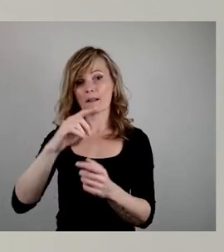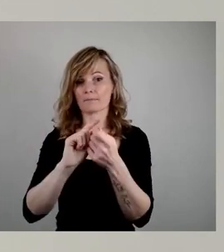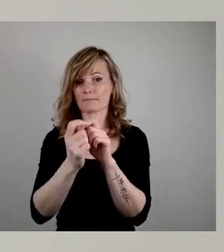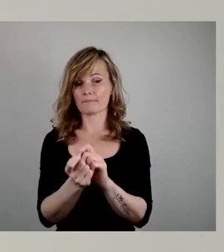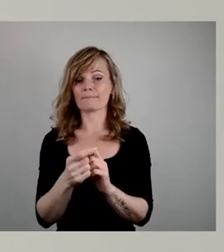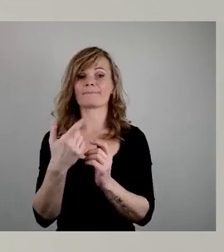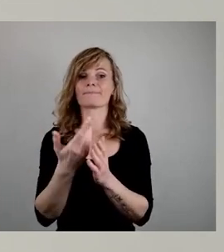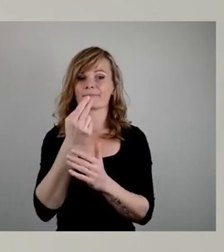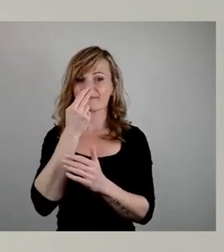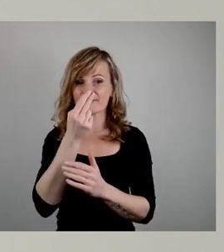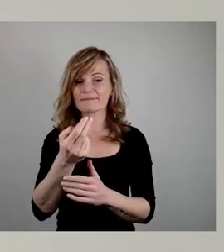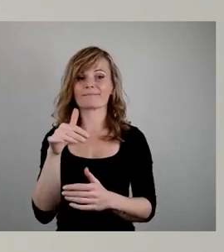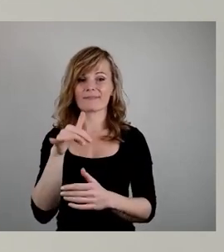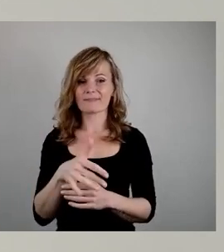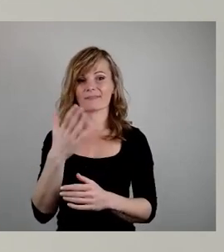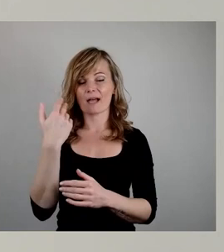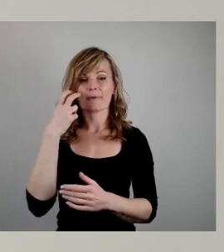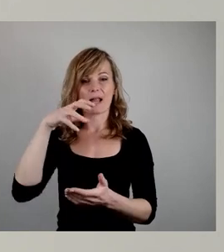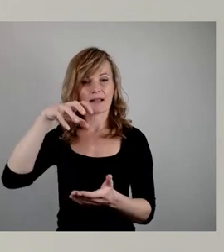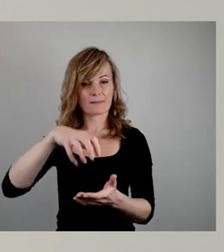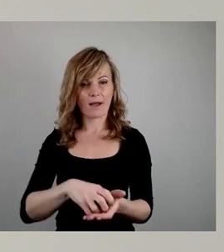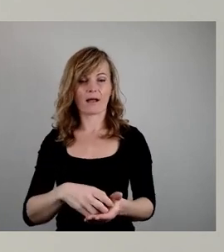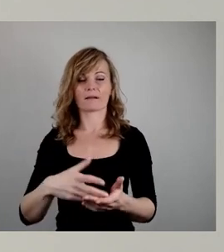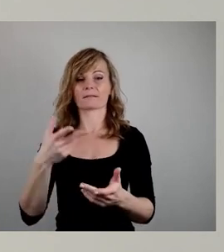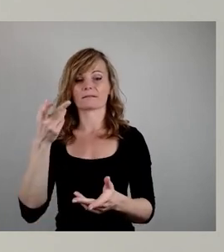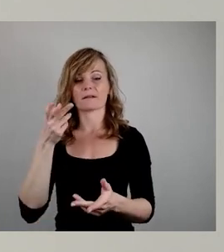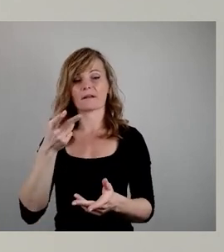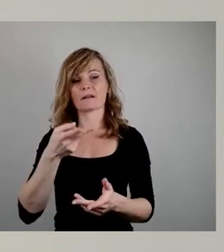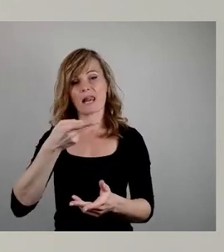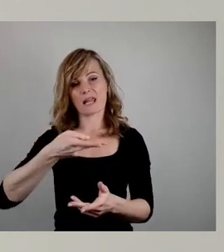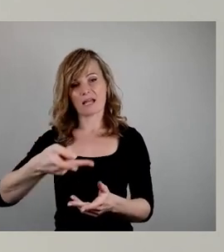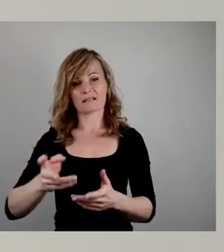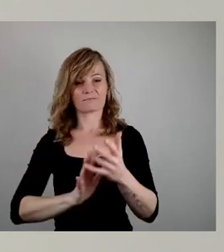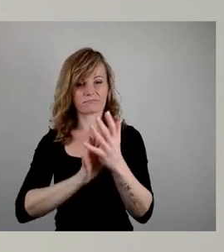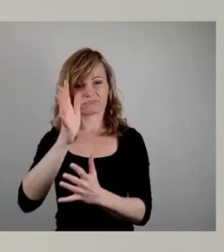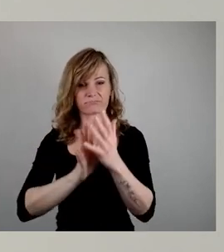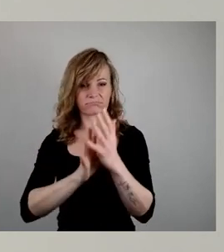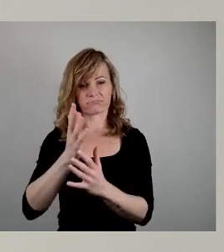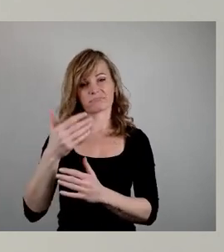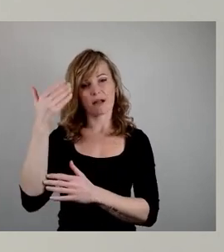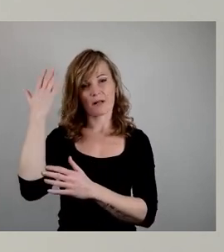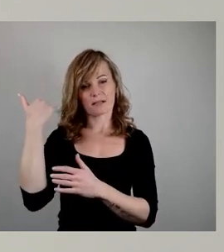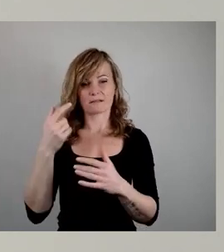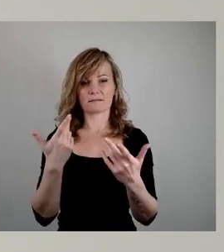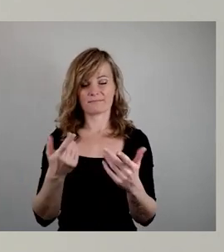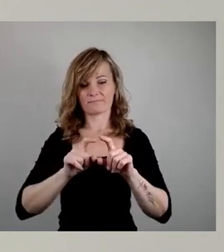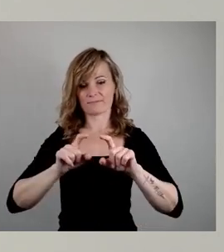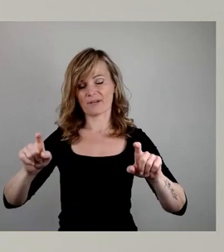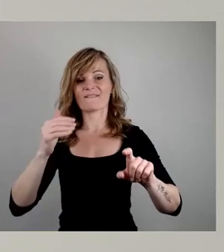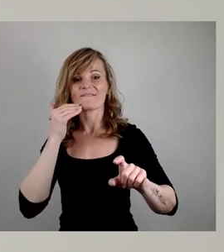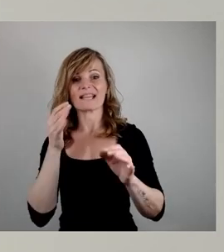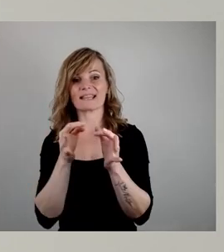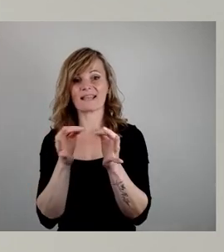Leichenverbrennung auf dem Altmarkt verzichtet wurde, weil es hierzu unterschiedliche Quellenangaben gibt.